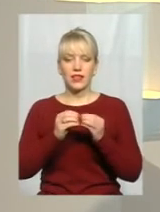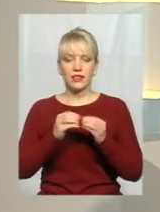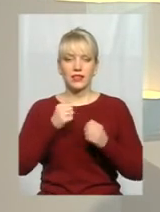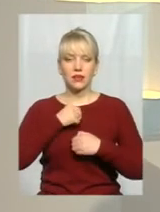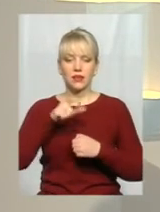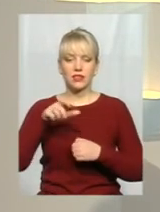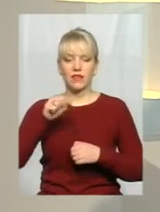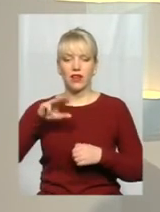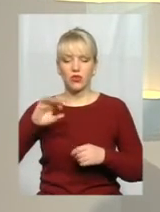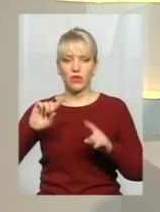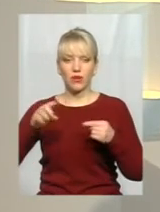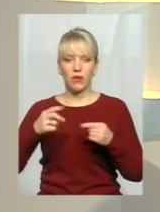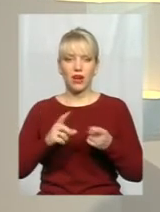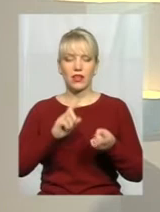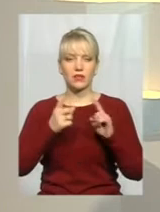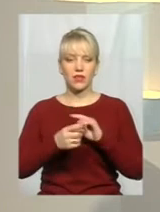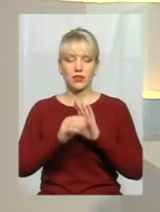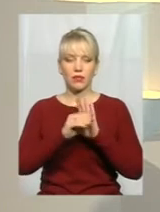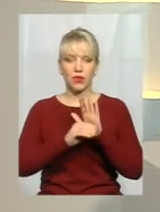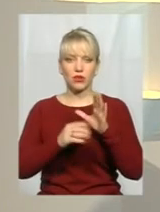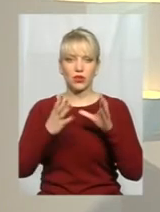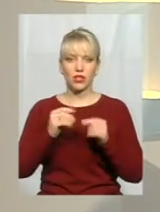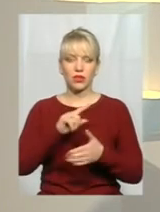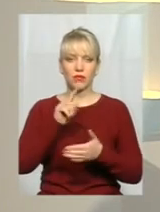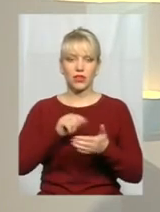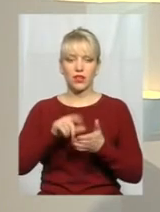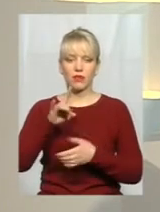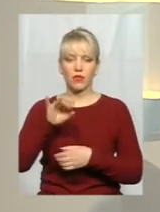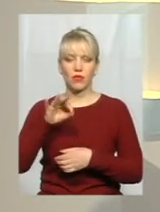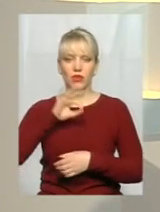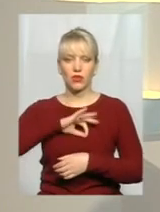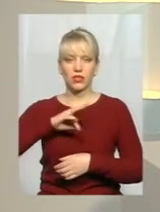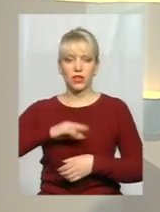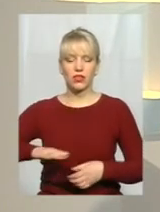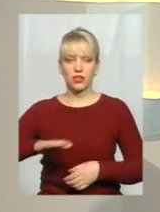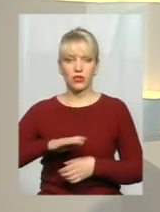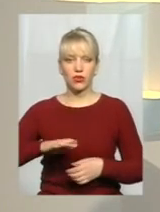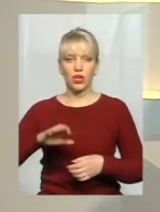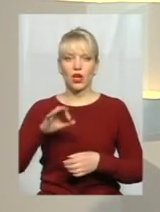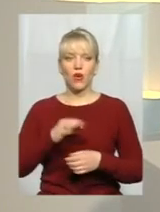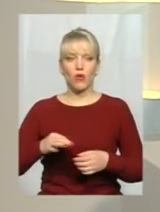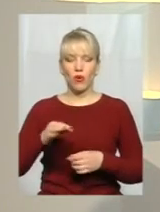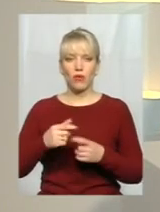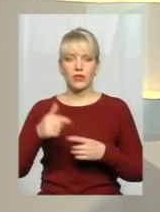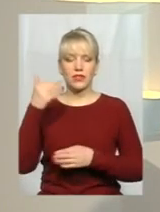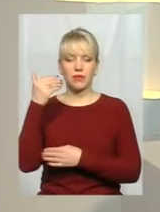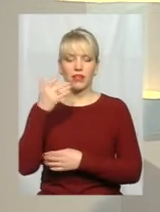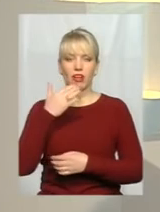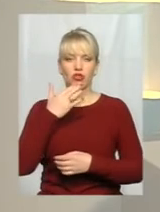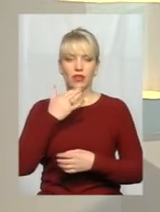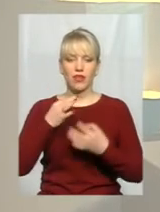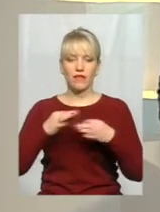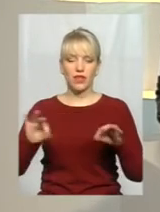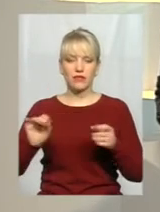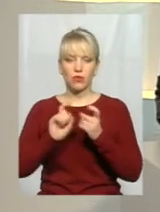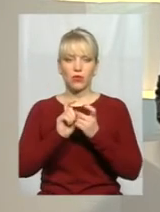депутатів змінити порядок денний. А саме питання про використання на території області прапора національно-визвольної боротьби розглянути